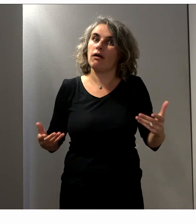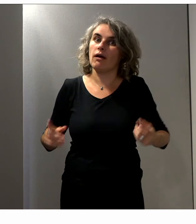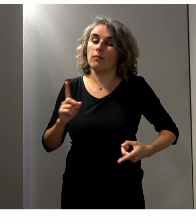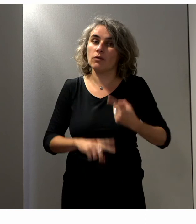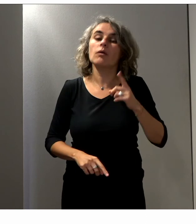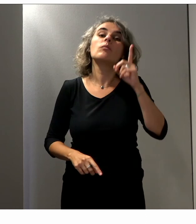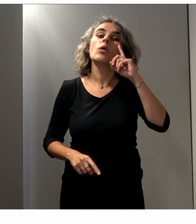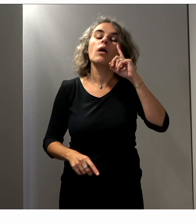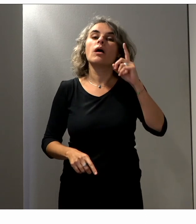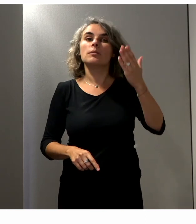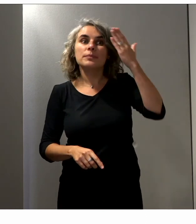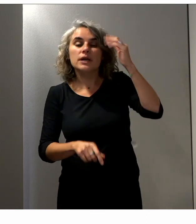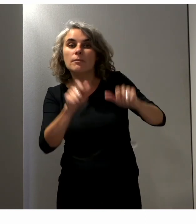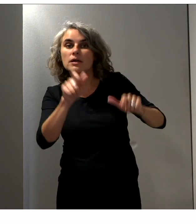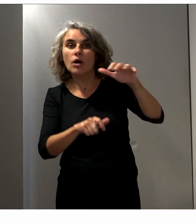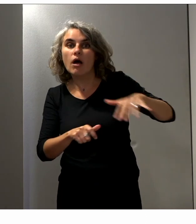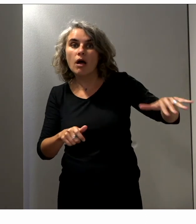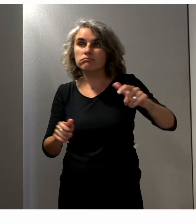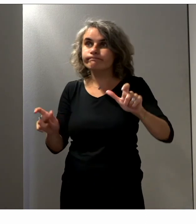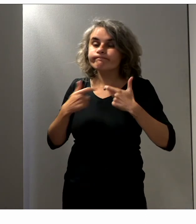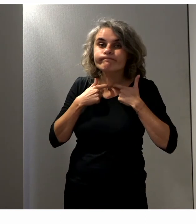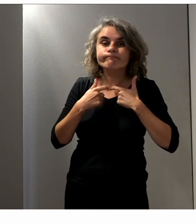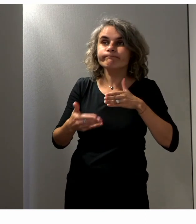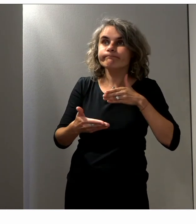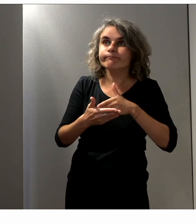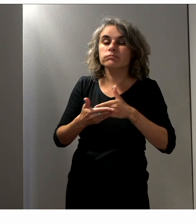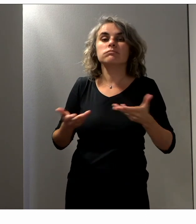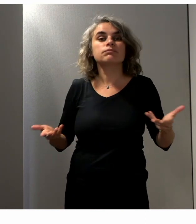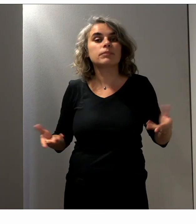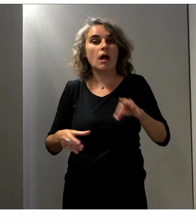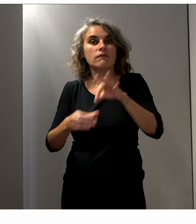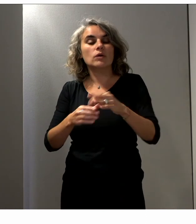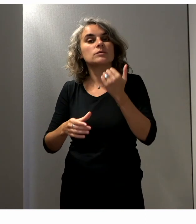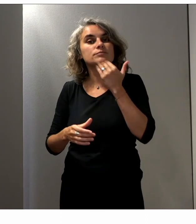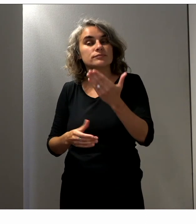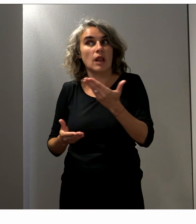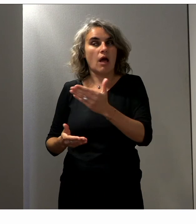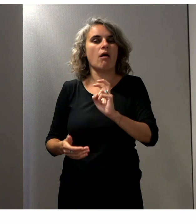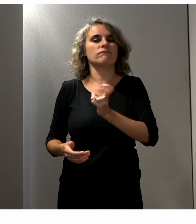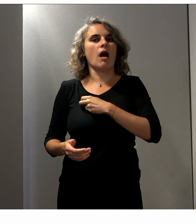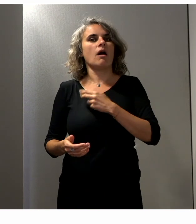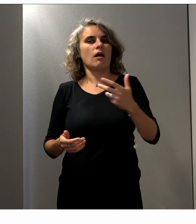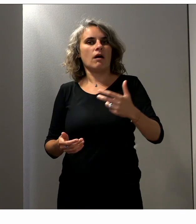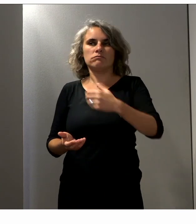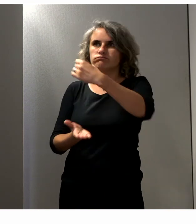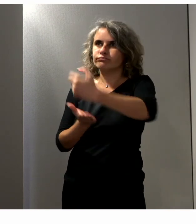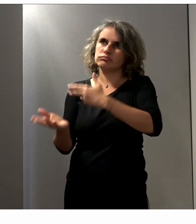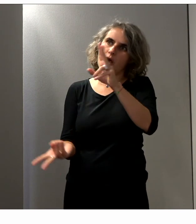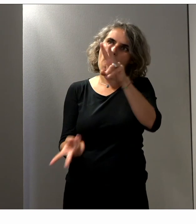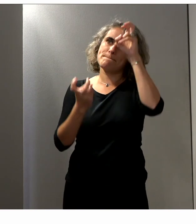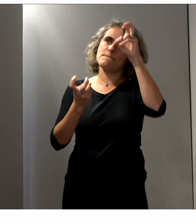toute une frange de la population avait ainsi des conditions d'accès aux messages politiques